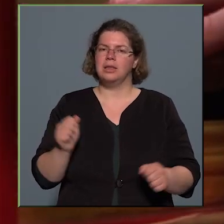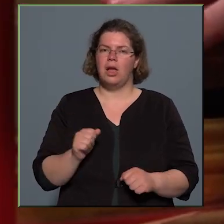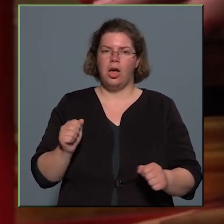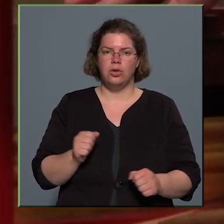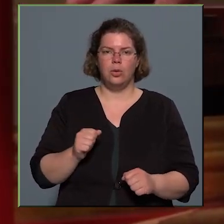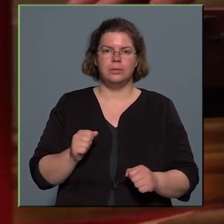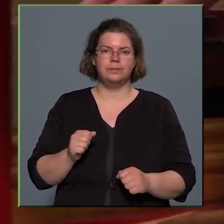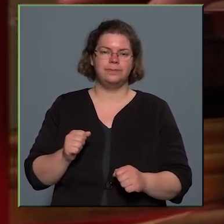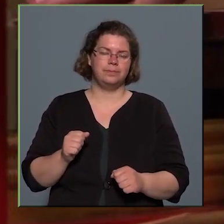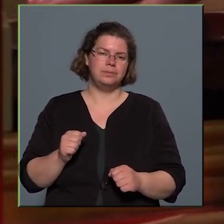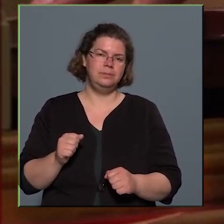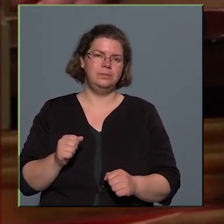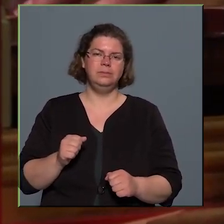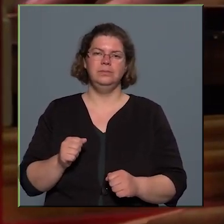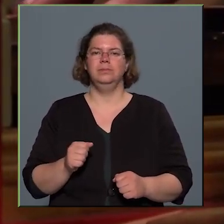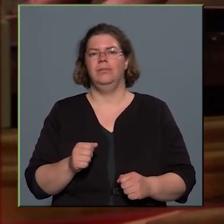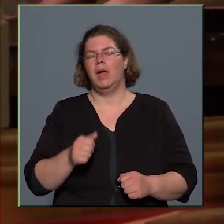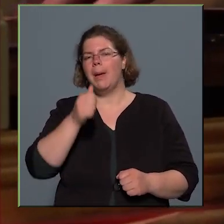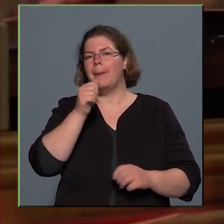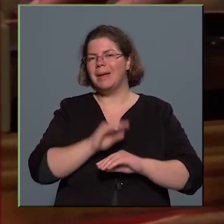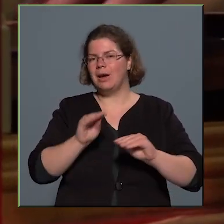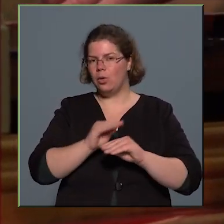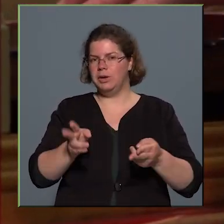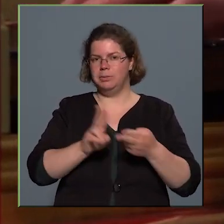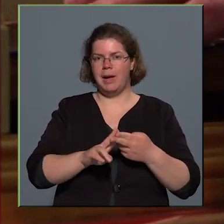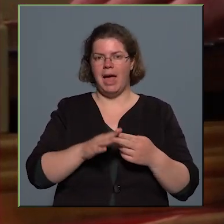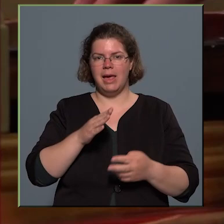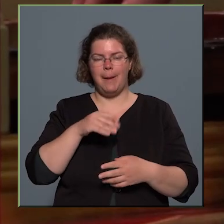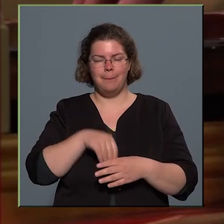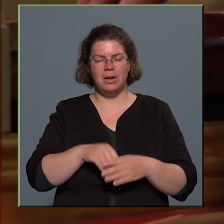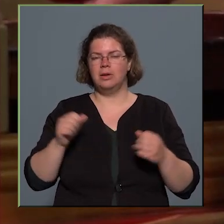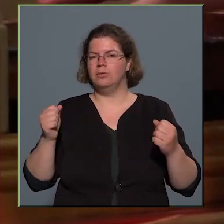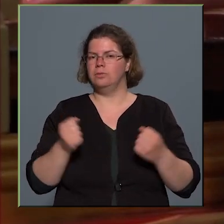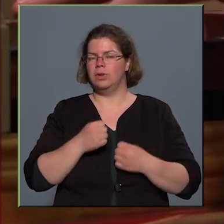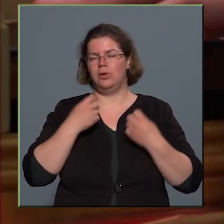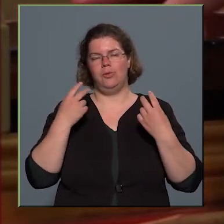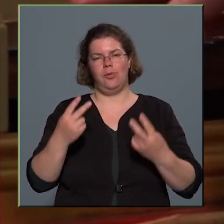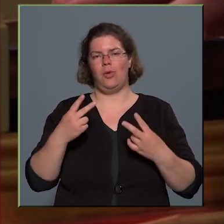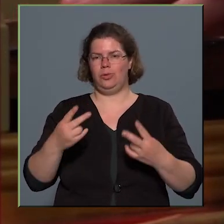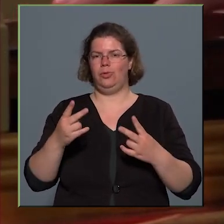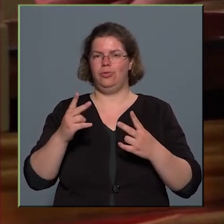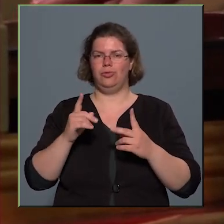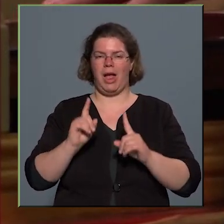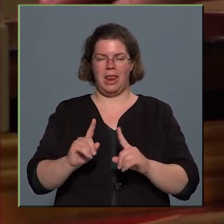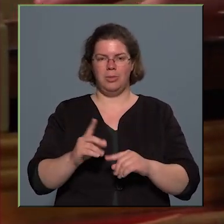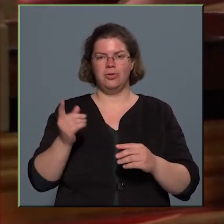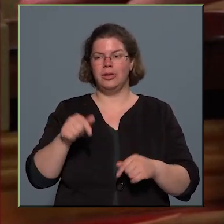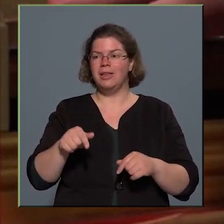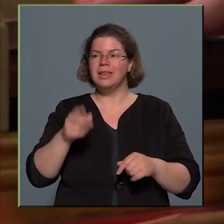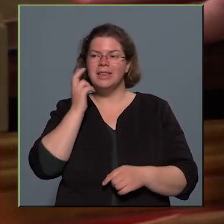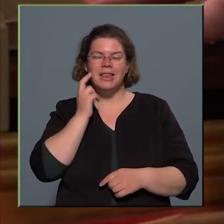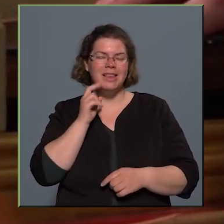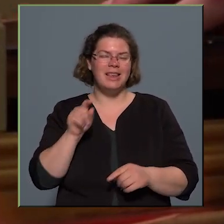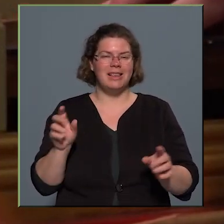a pedagógiai pályánban egy nagyon fontos állomás, hogy ennek az intézetnek ezt a kis zenekarát